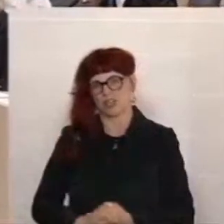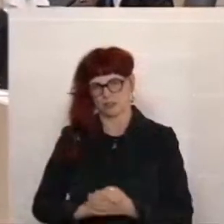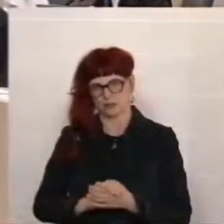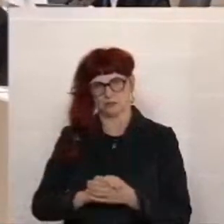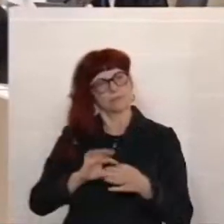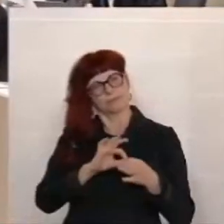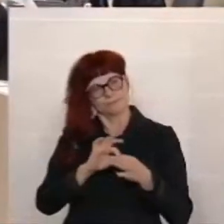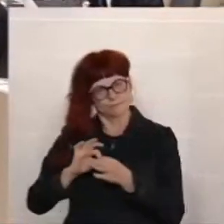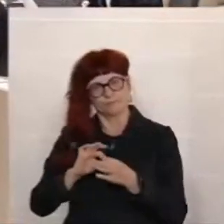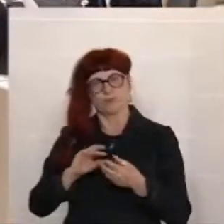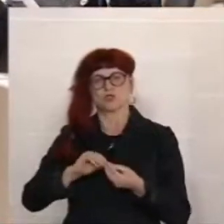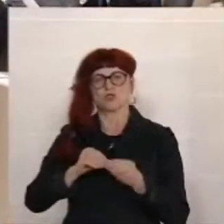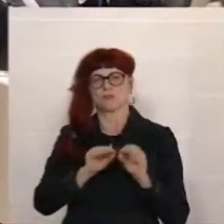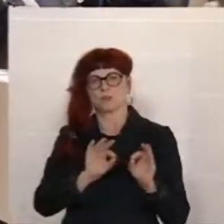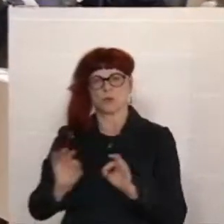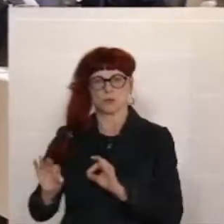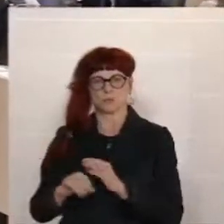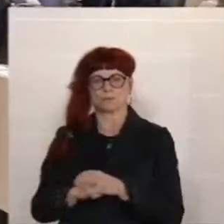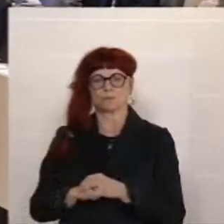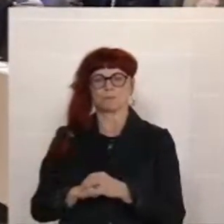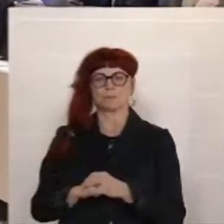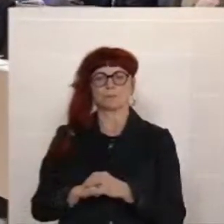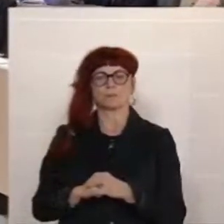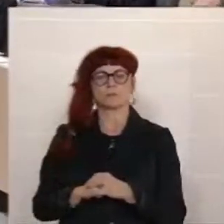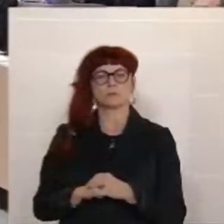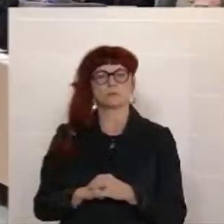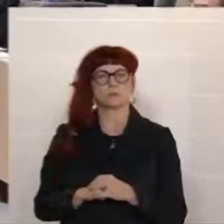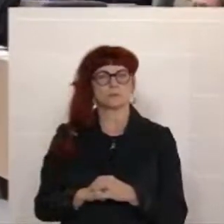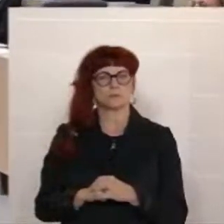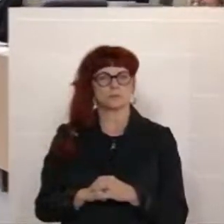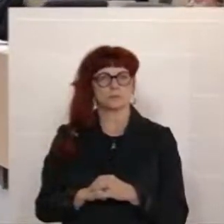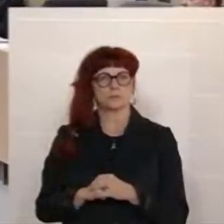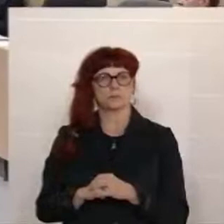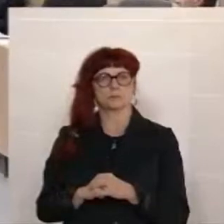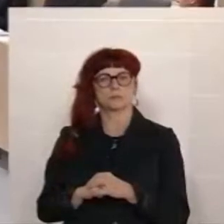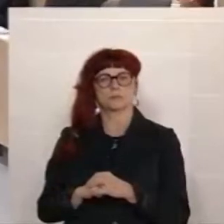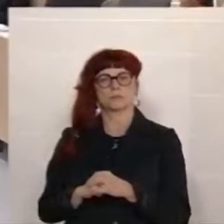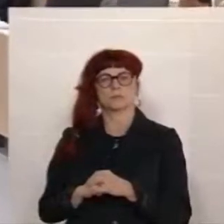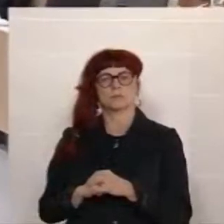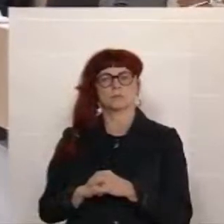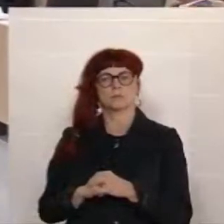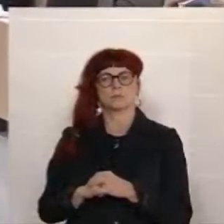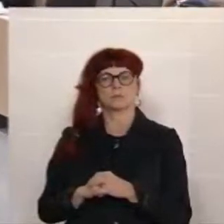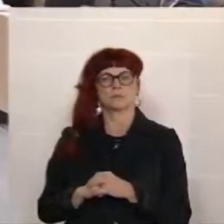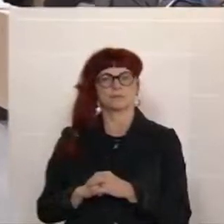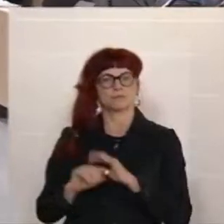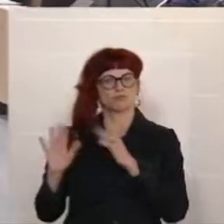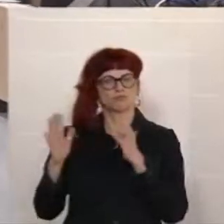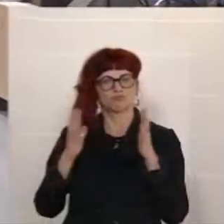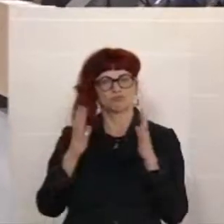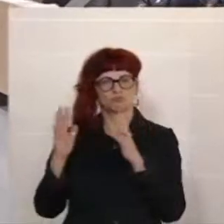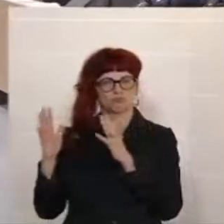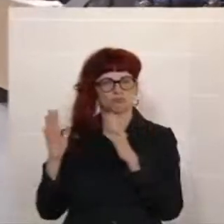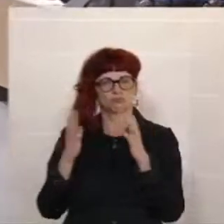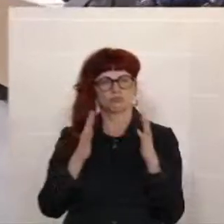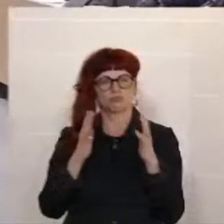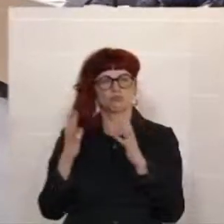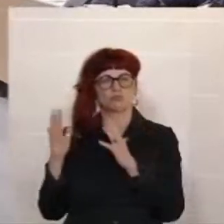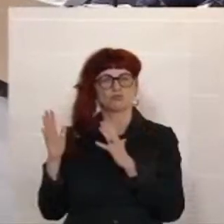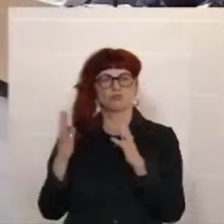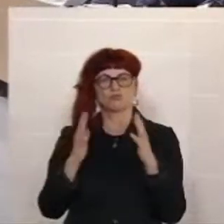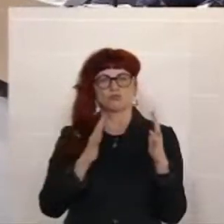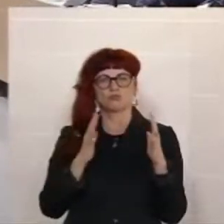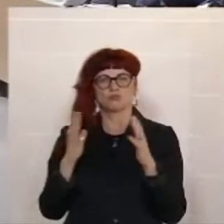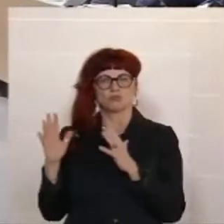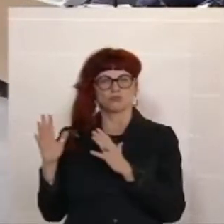Experten sagen, wir werden bald die 10-Prozent-Marke bei der Inflation überschreiten. 1,7 Millionen Menschen in Österreich wissen nicht,